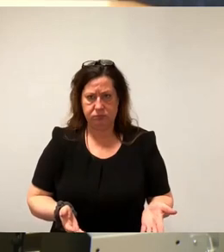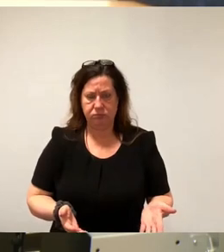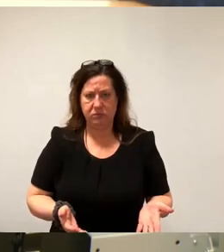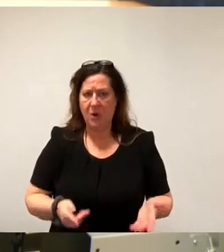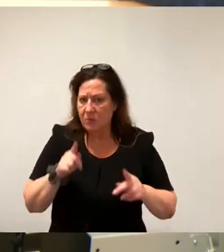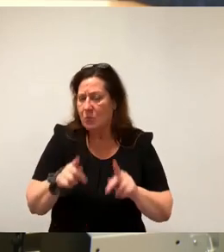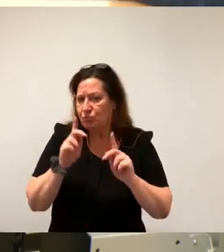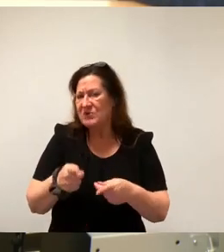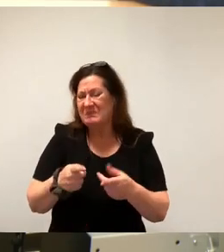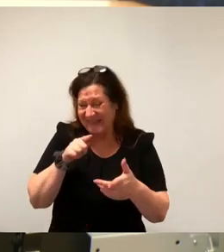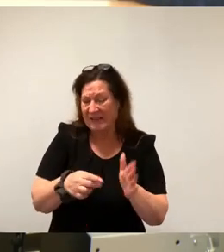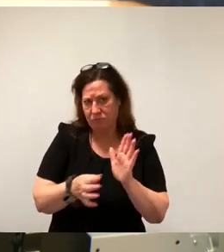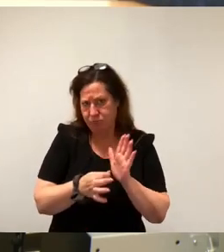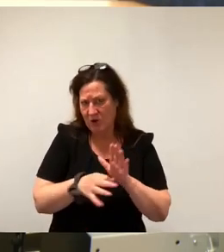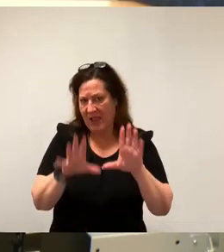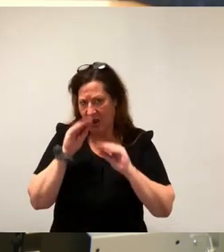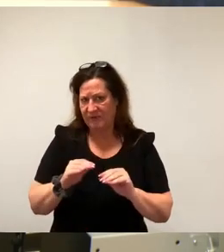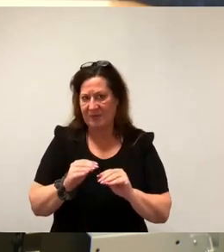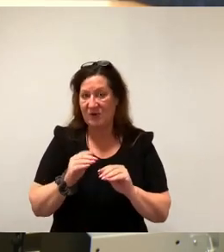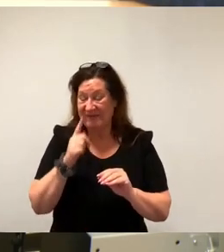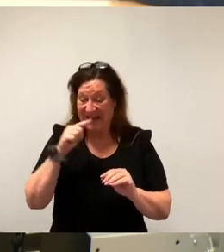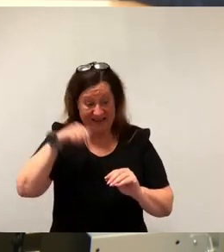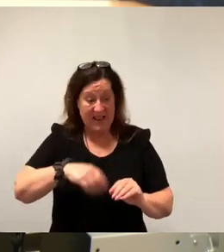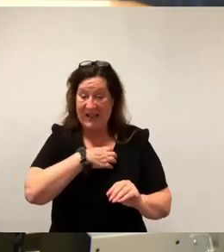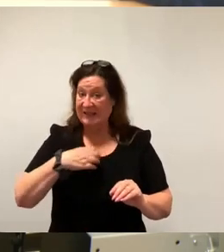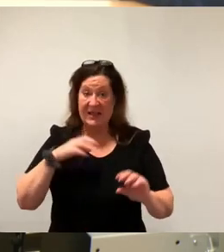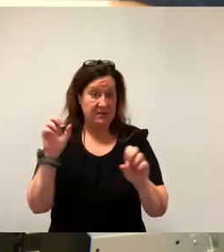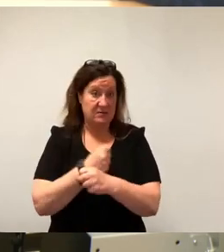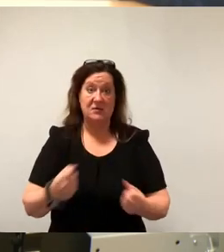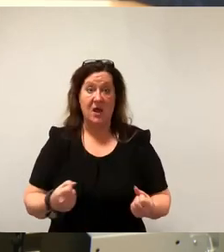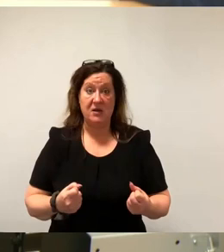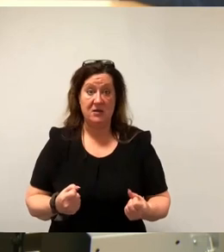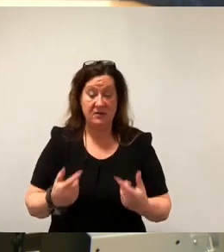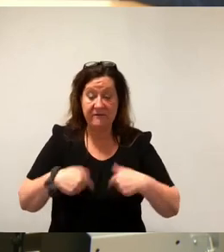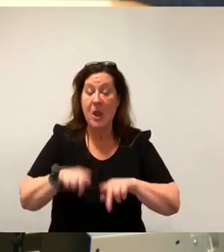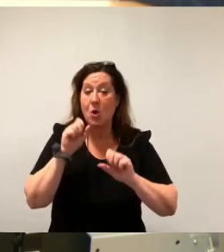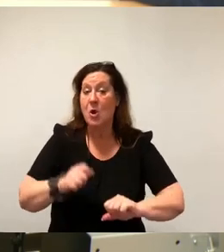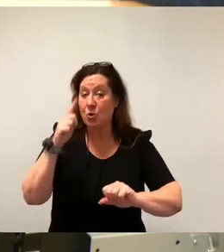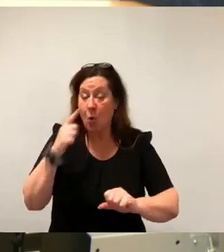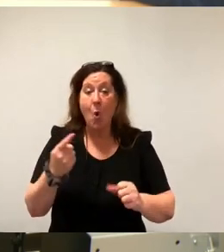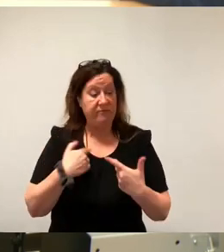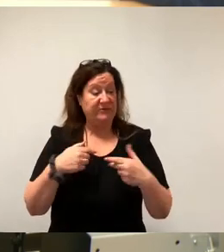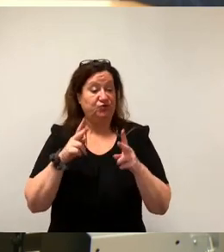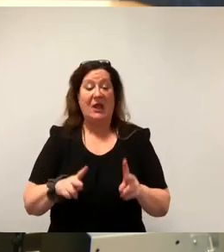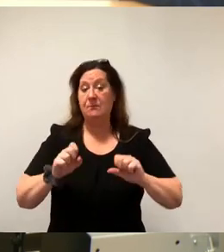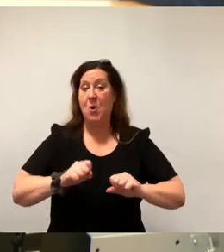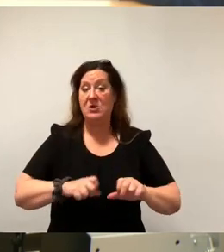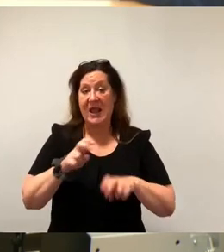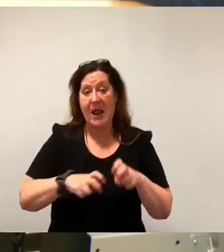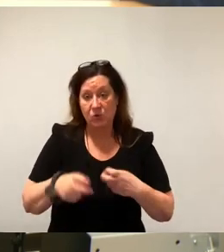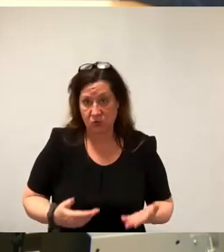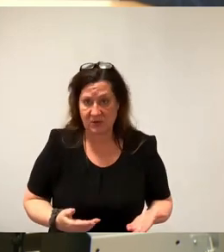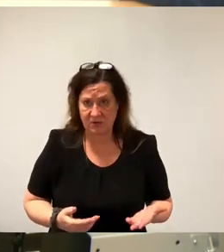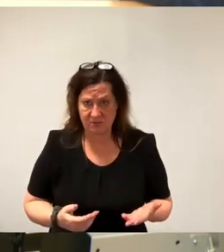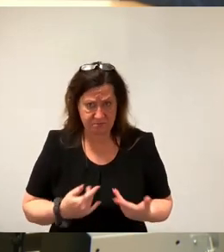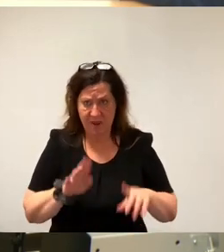hier nicht regeln, sondern wir können nur das tun, was unsere städtischen Möglichkeiten nutzen. Und das ist nun mal jetzt